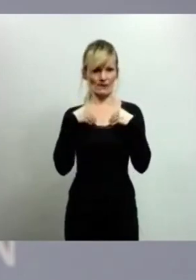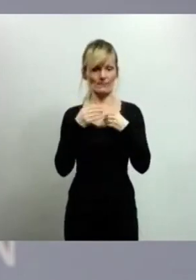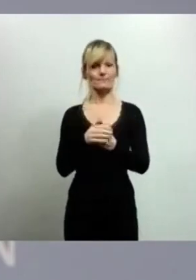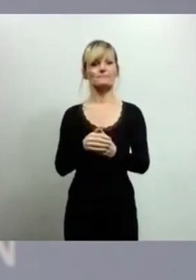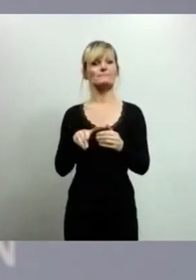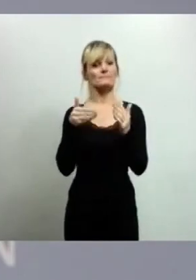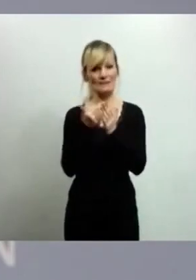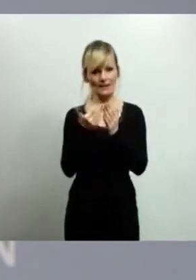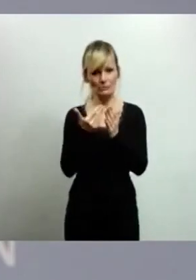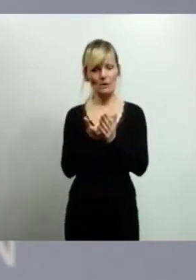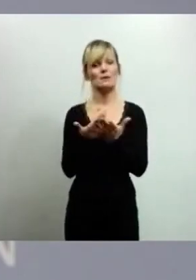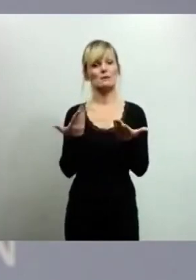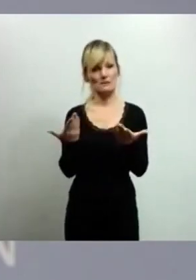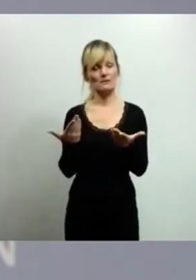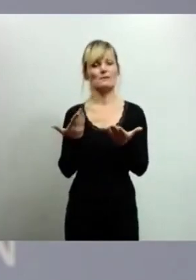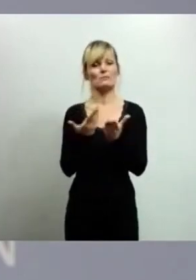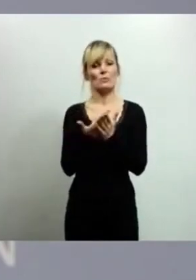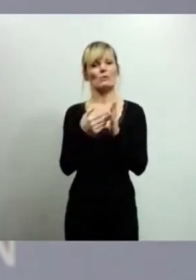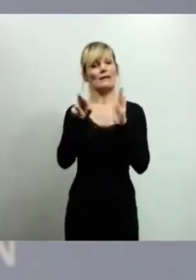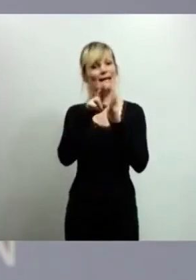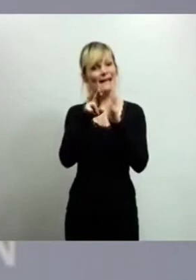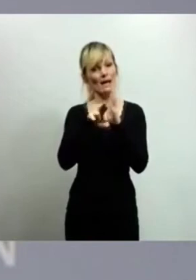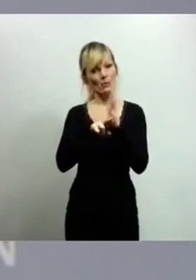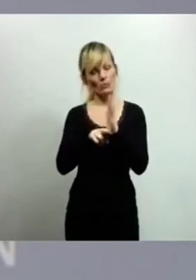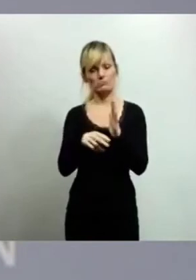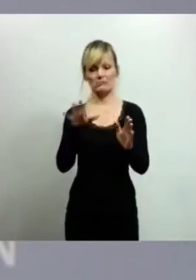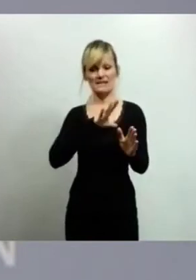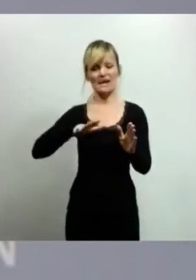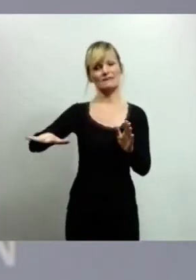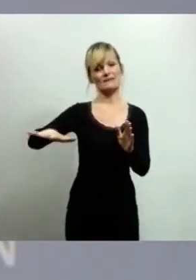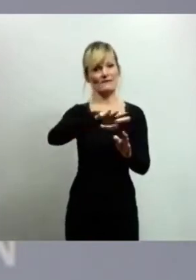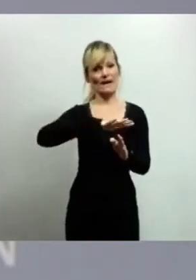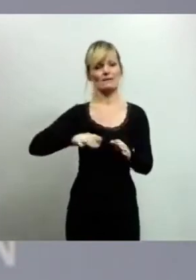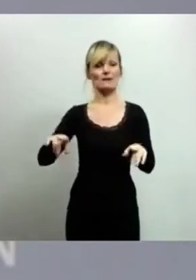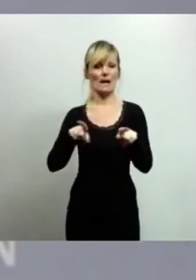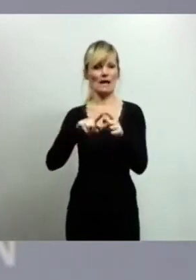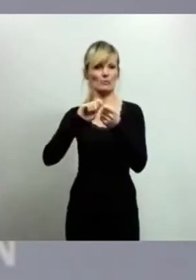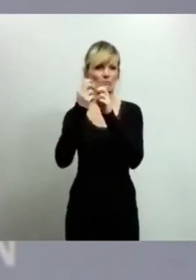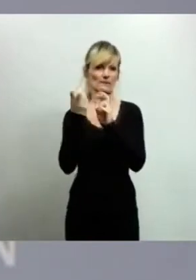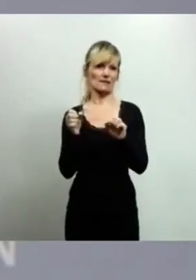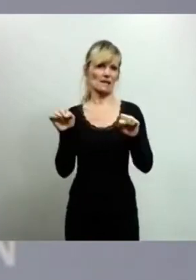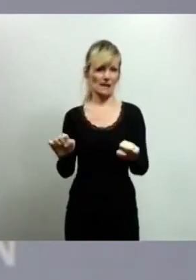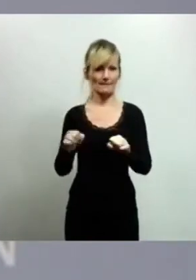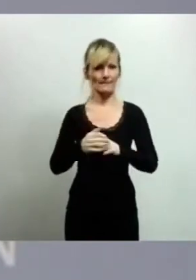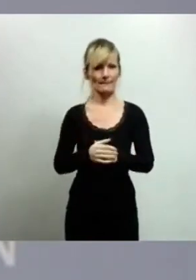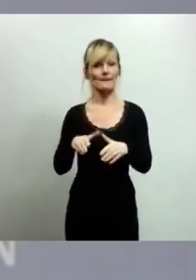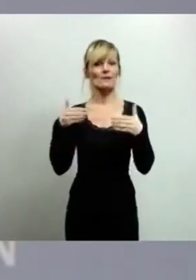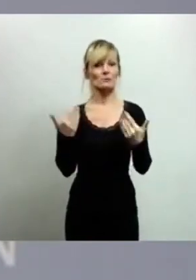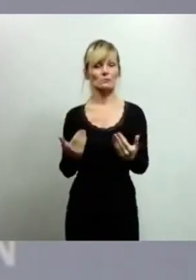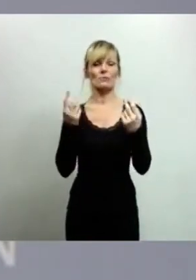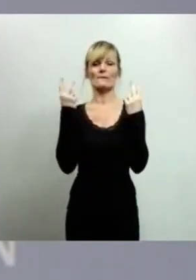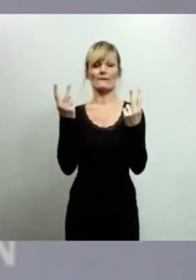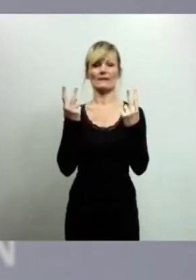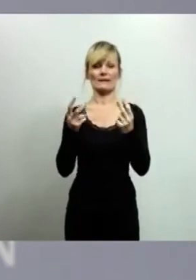gewährleistet, dass die Regeln im Wesentlichen sachsenweit einheitlich umgesetzt werden können, weil das war ein wichtiger Grund und ein